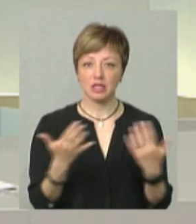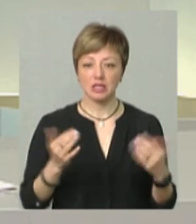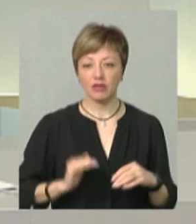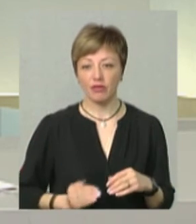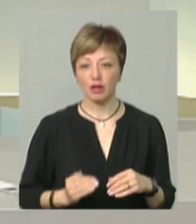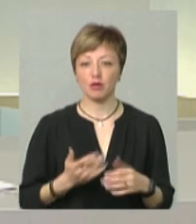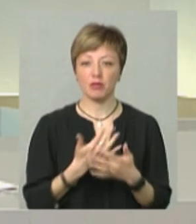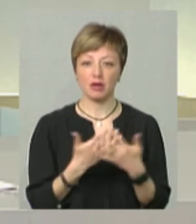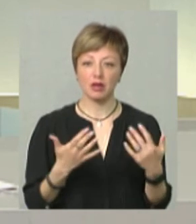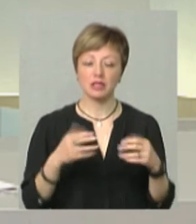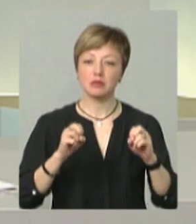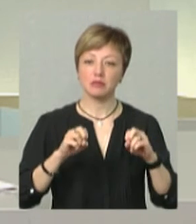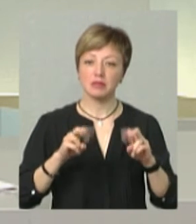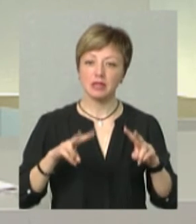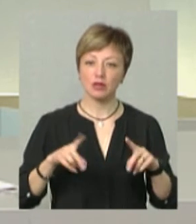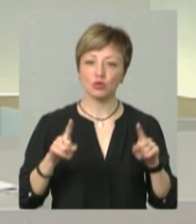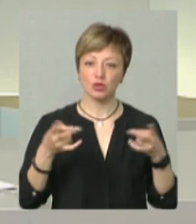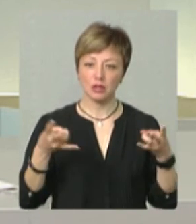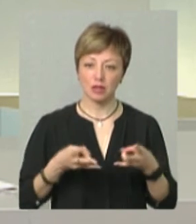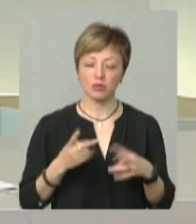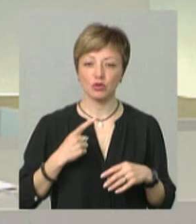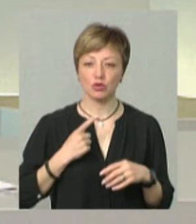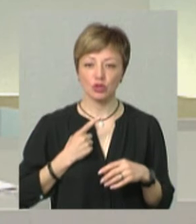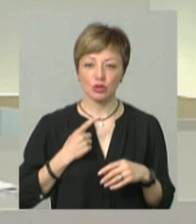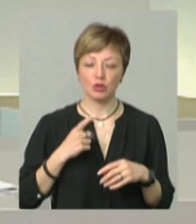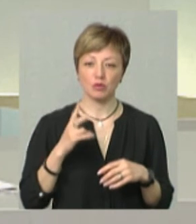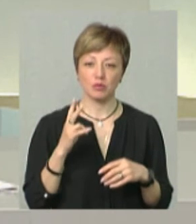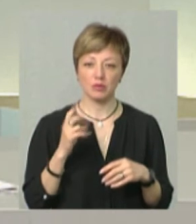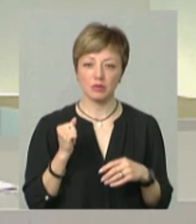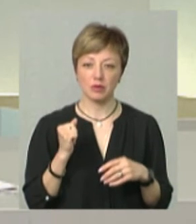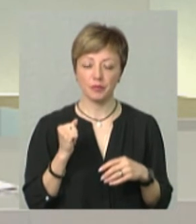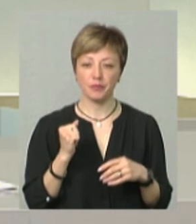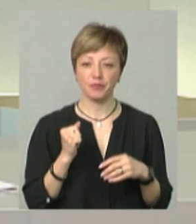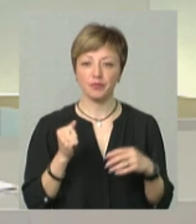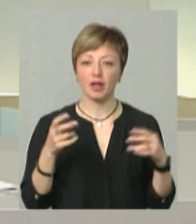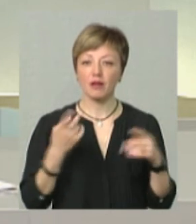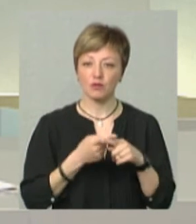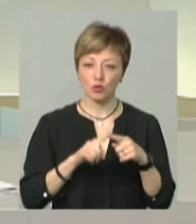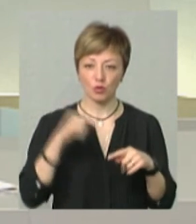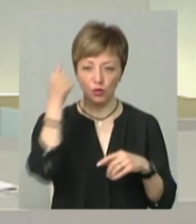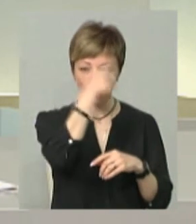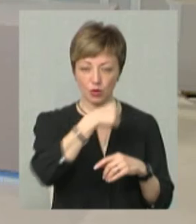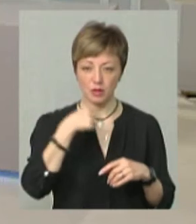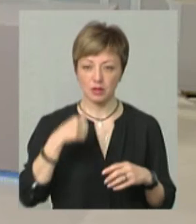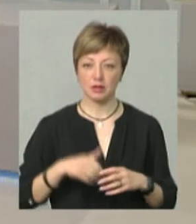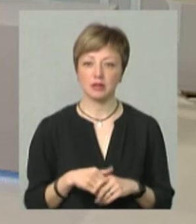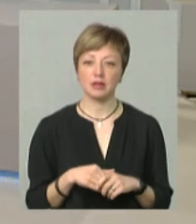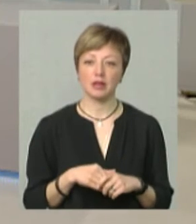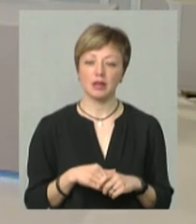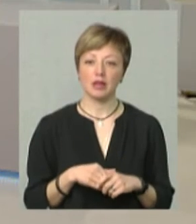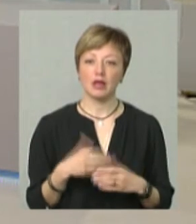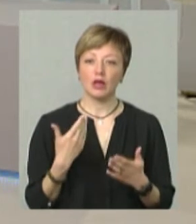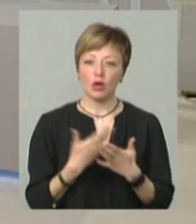фірмах, тому спеціальність дуже затребована. Ми очікуємо такий попит і в цьому році. Ну, от,